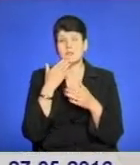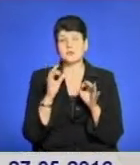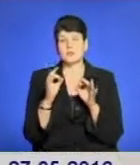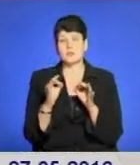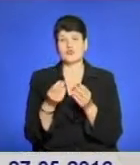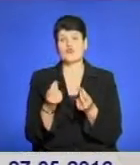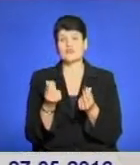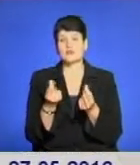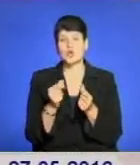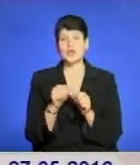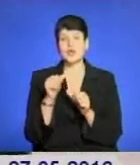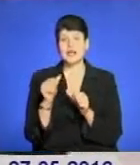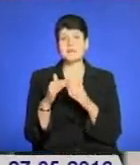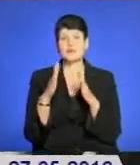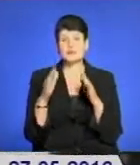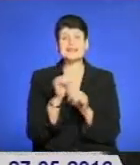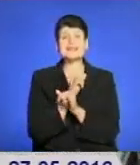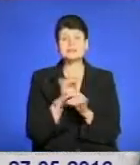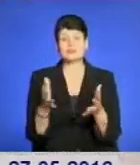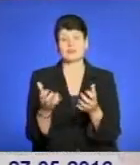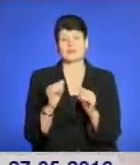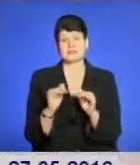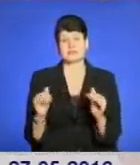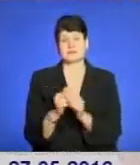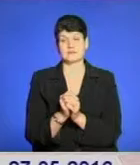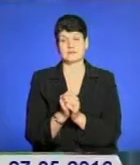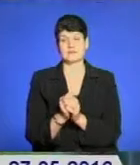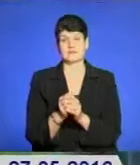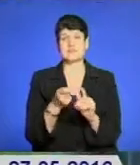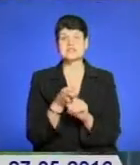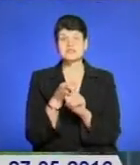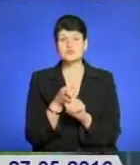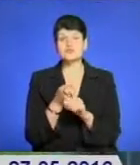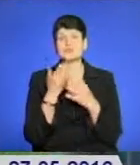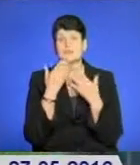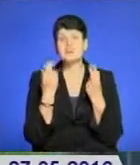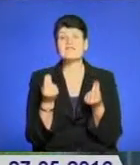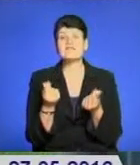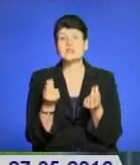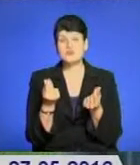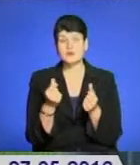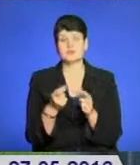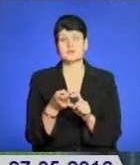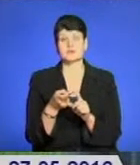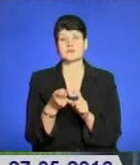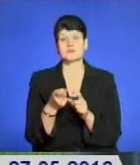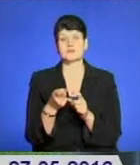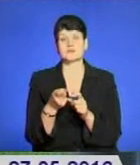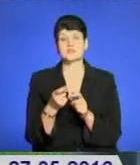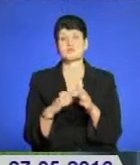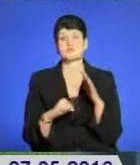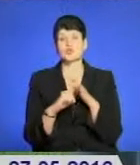окремі табори не зможуть цьогоріч прийняти дітей. У зв'язку з відсутністю фінансування, зокрема через фонд соціальної втрати